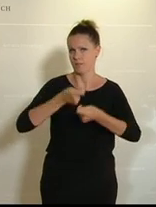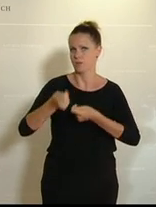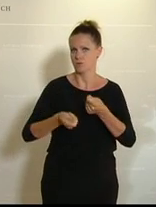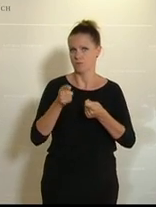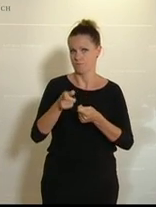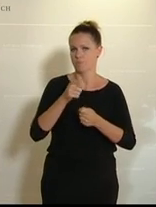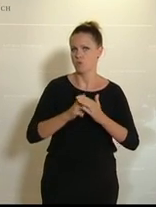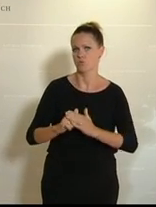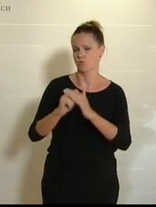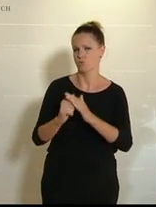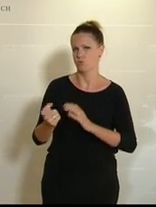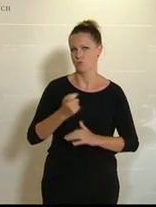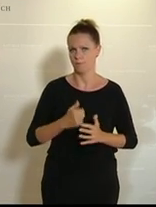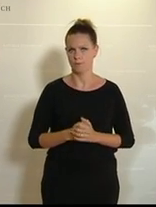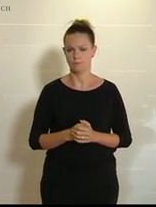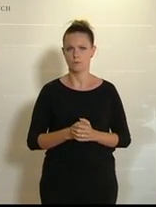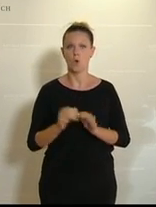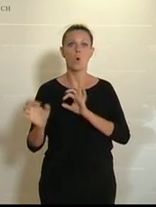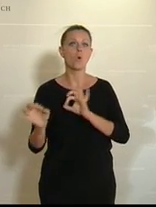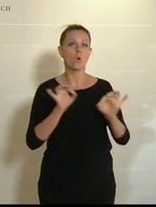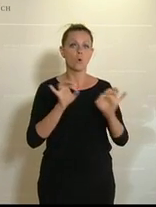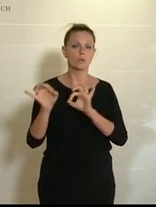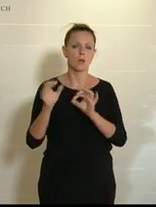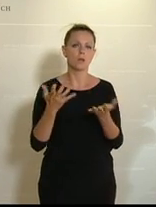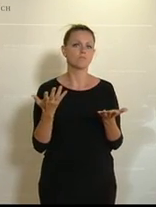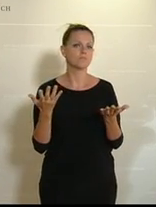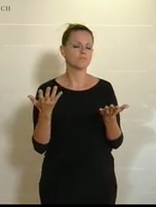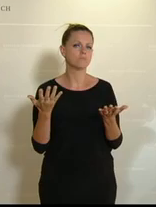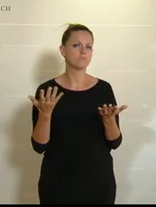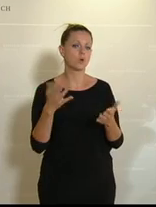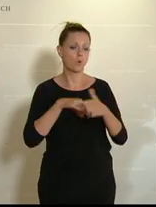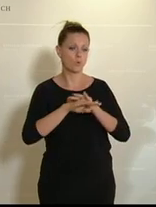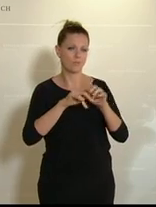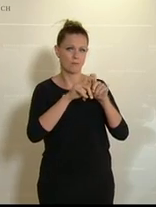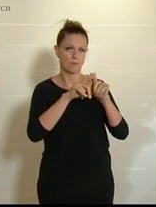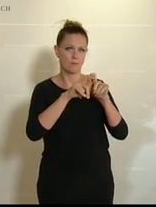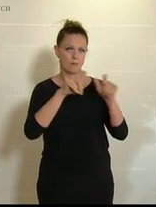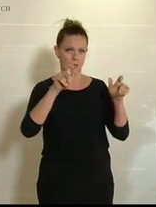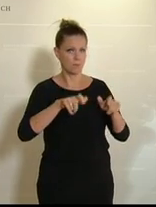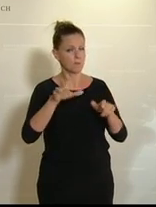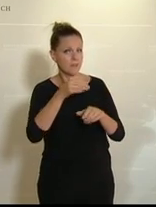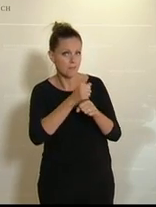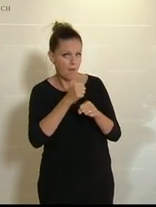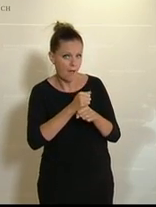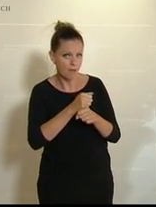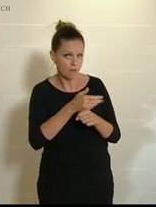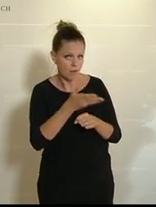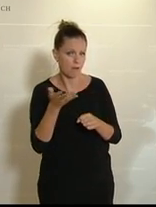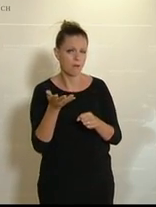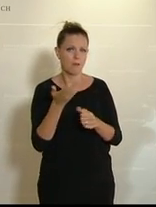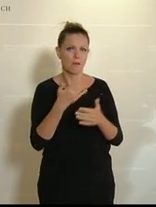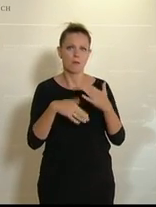die werden unterstützt. Oder auch, weil Unternehmen, also Mitarbeiterinnen und Mitarbeiter